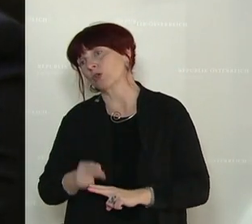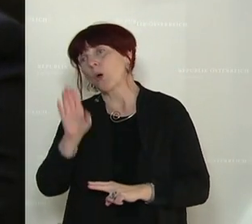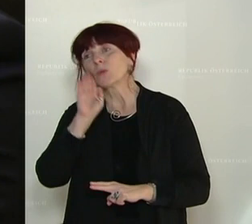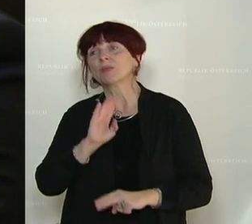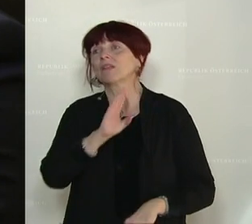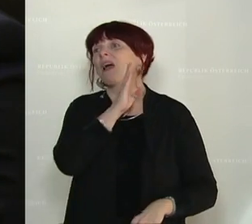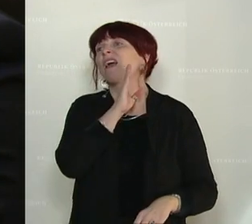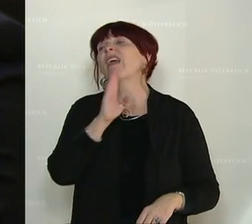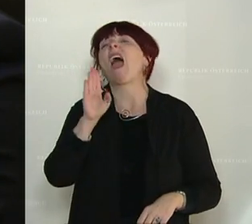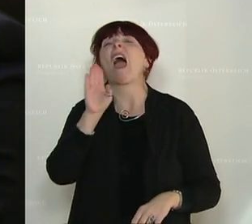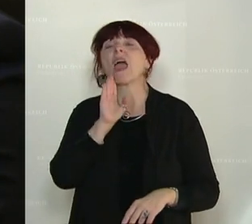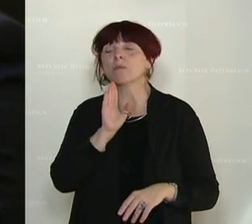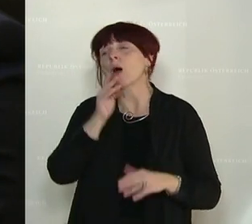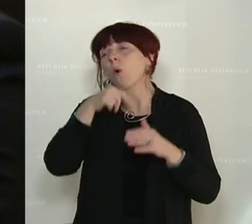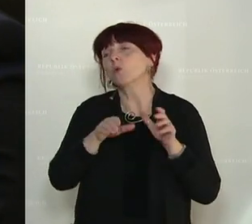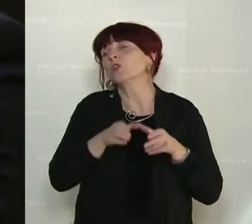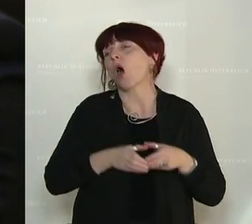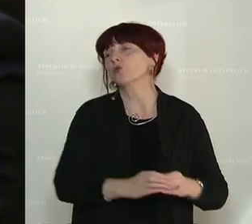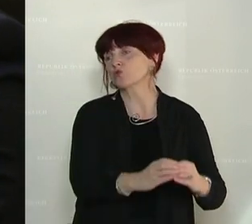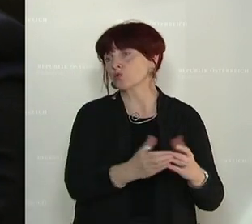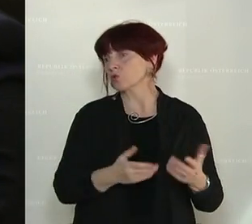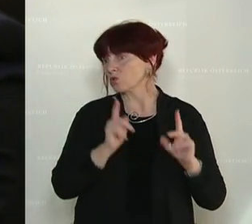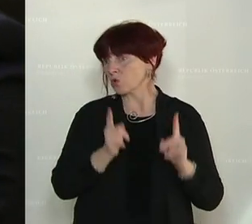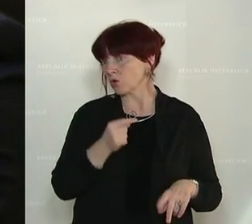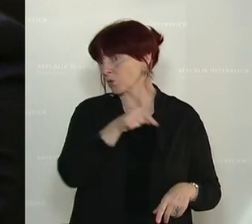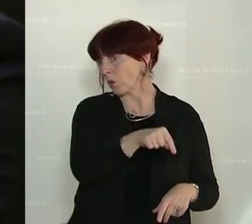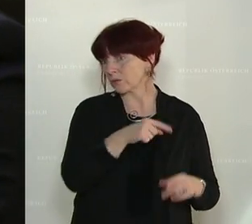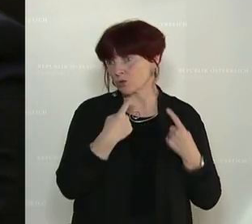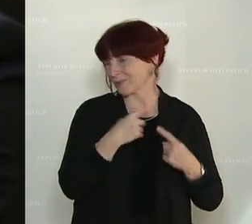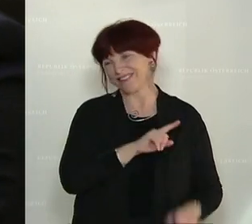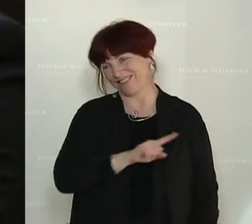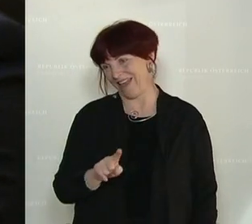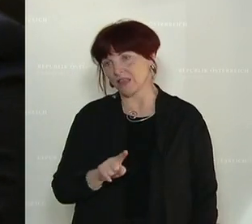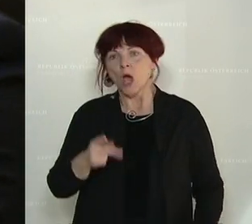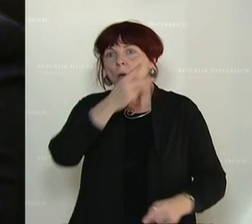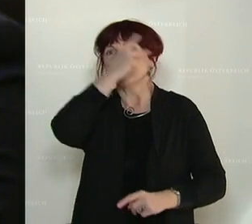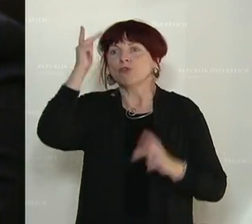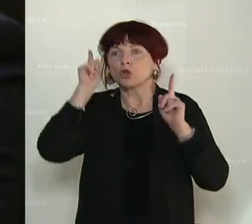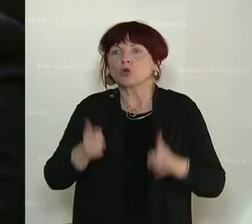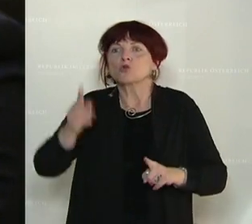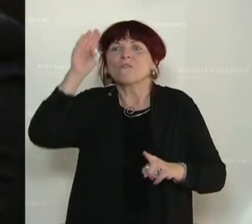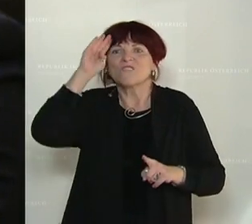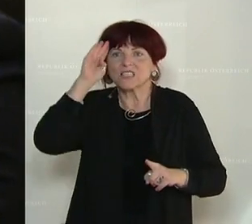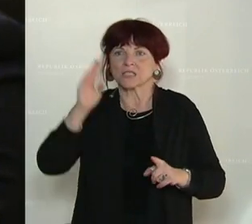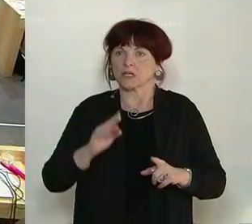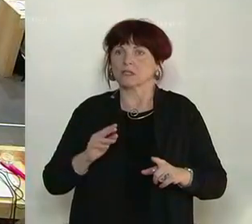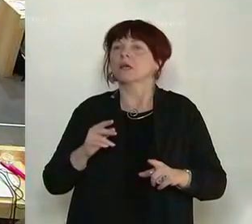Innenausschusses zu verweisen. Die Bevölkerung hat ein Recht, aufgeklärt zu werden, wie es mit der Sicherheit in unserem Land steht.